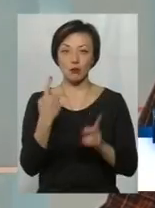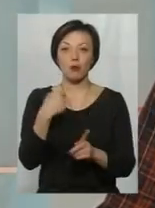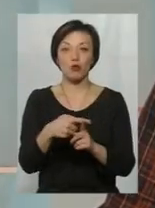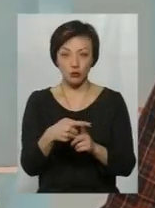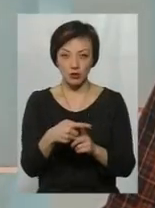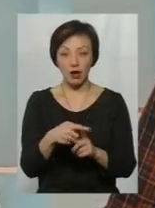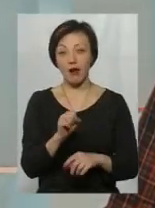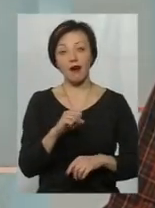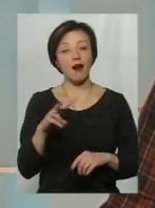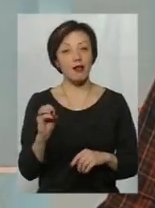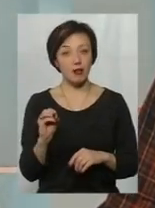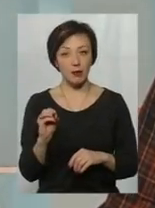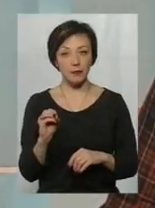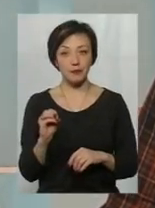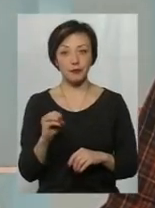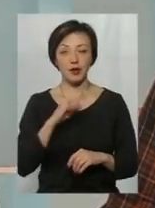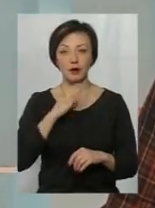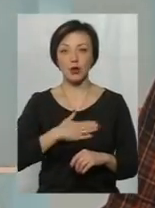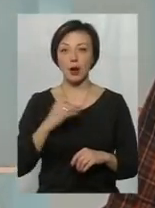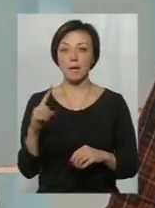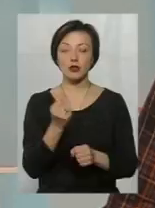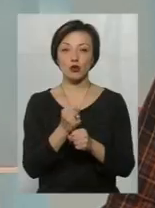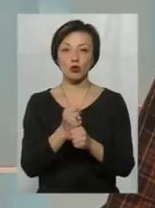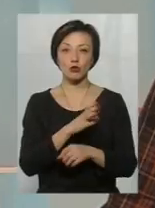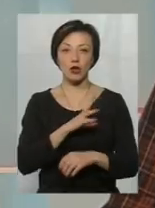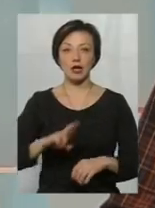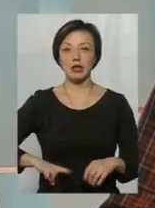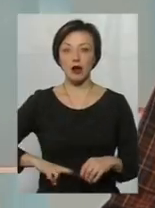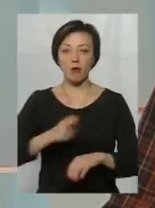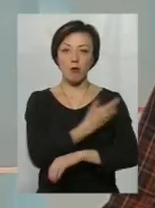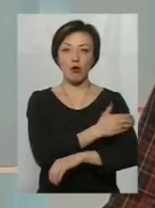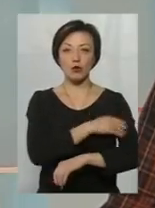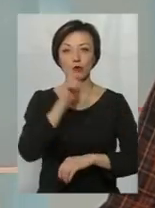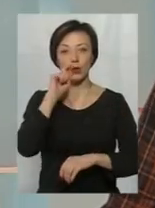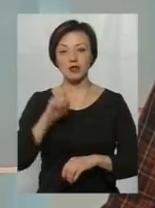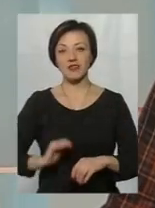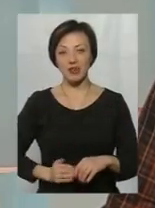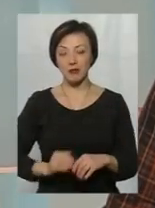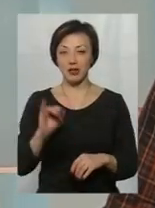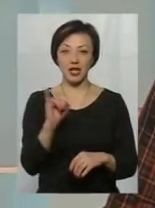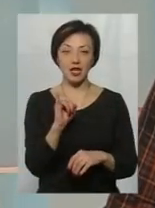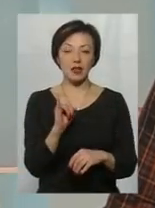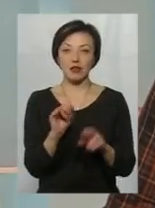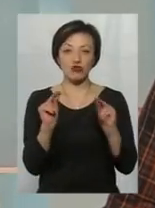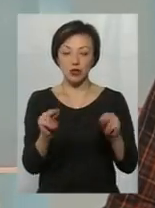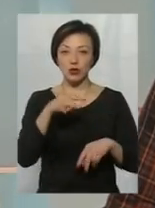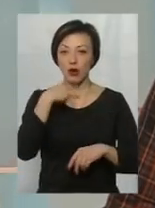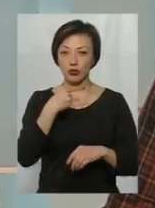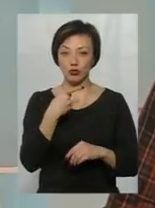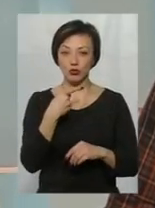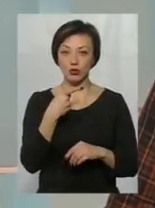Але моя перша робота – це була директор польсько-української фірми. І, щиро кажучи,